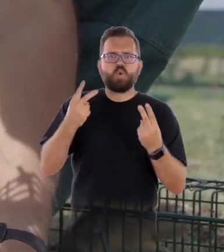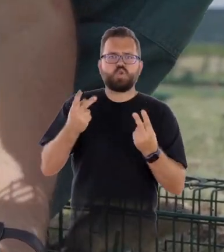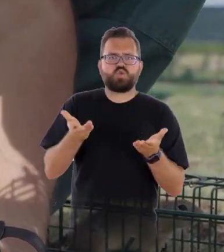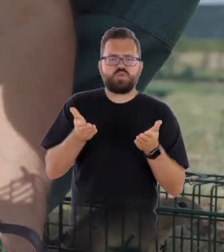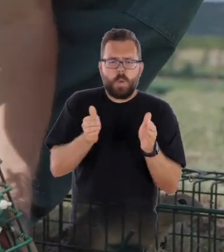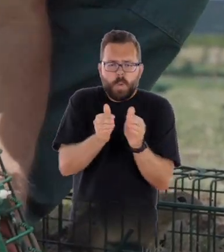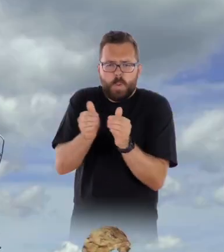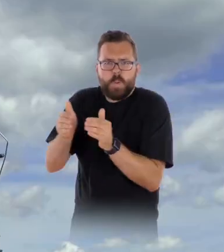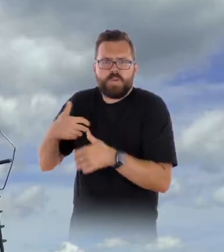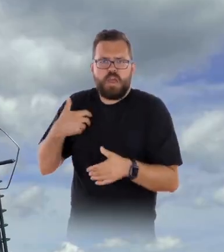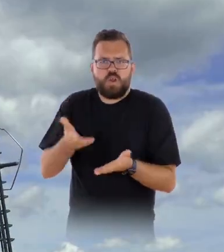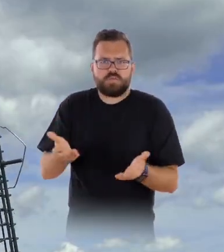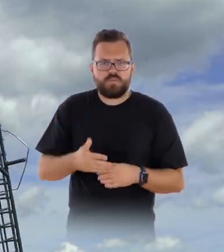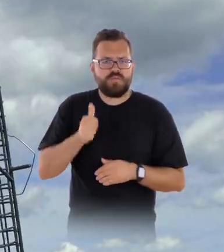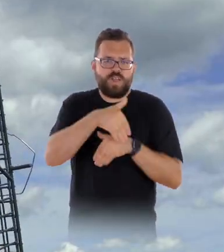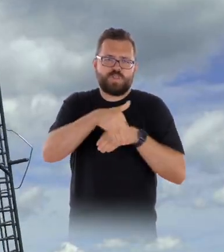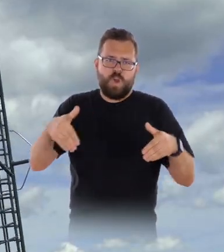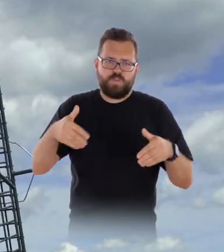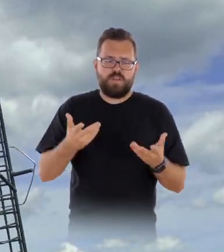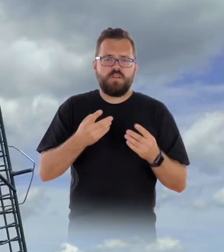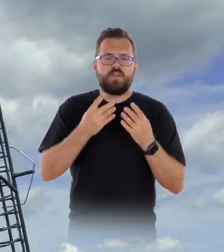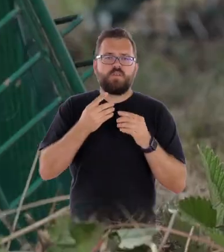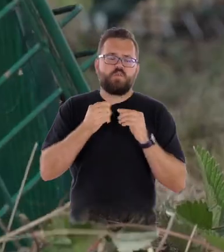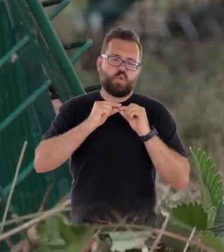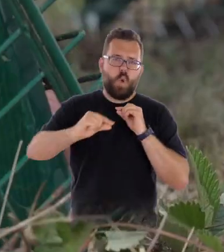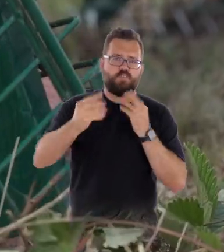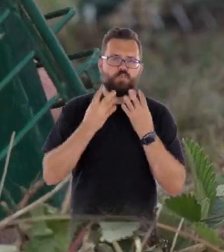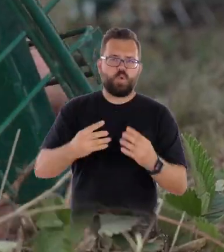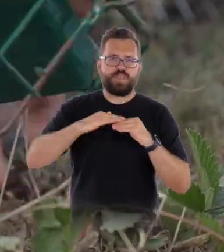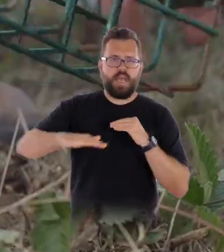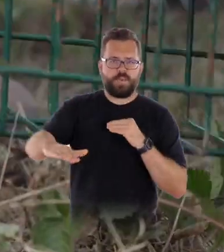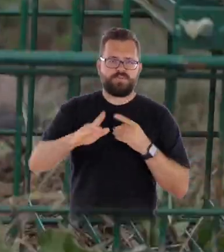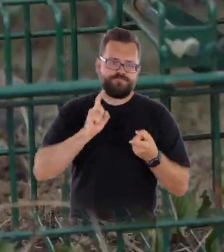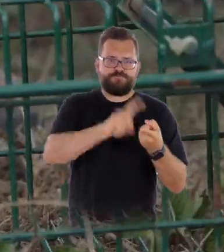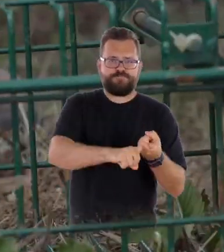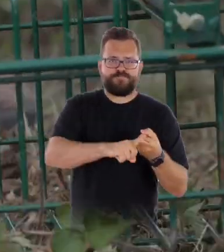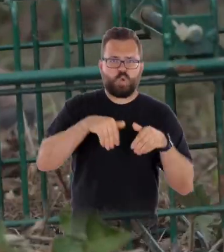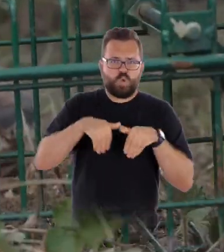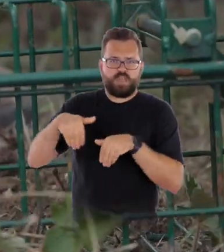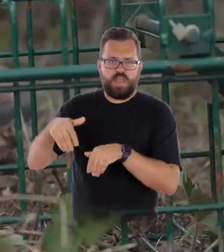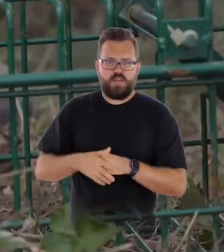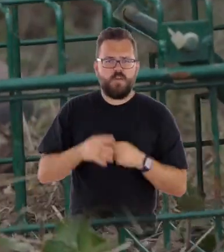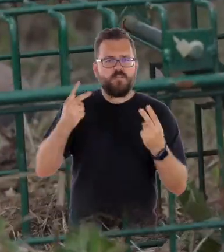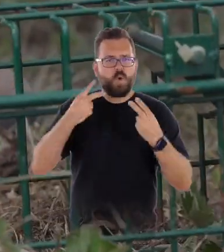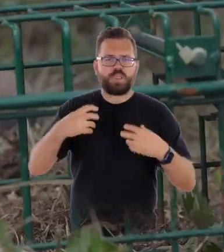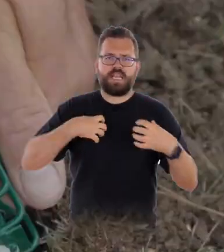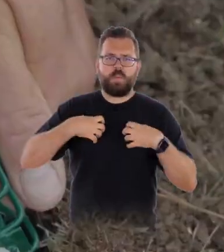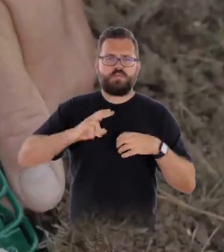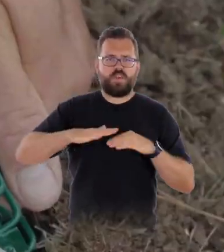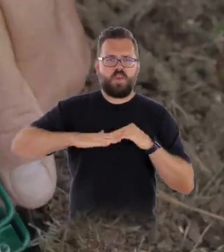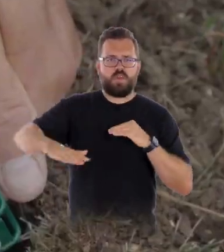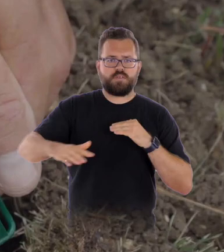Elsősorban azért, mert az űrge hozzátartozik a rövidfűhű gyepekhez. Fontos szerepe van a talaj átforgatásában,